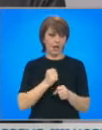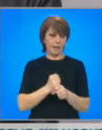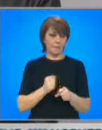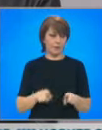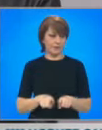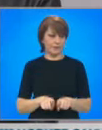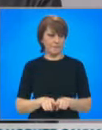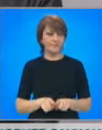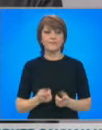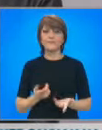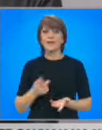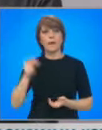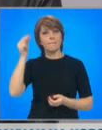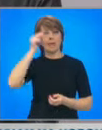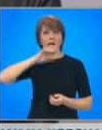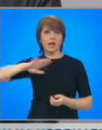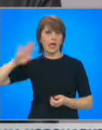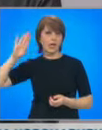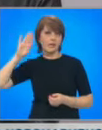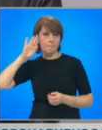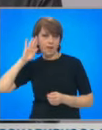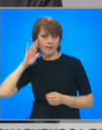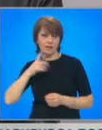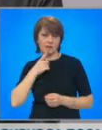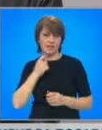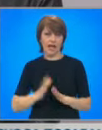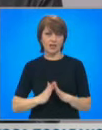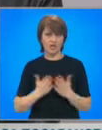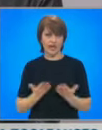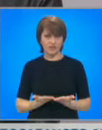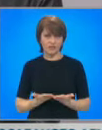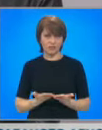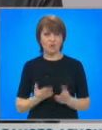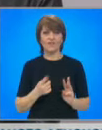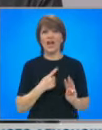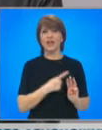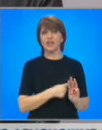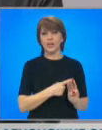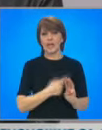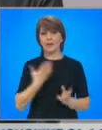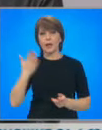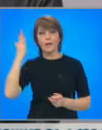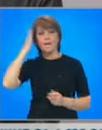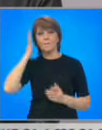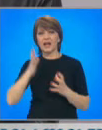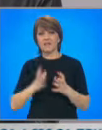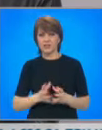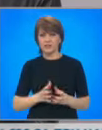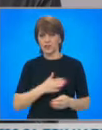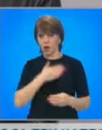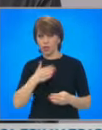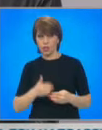Истината е, че България изпълнила критериите за членство в Шенгенското пространство. Правителствата до